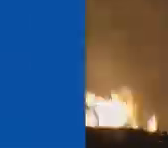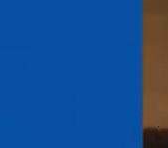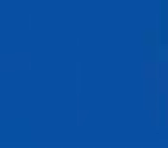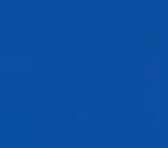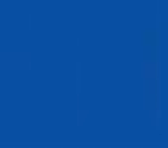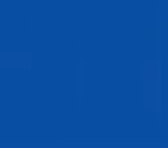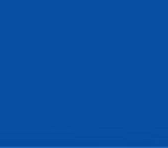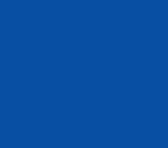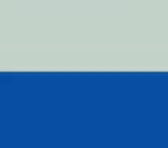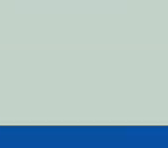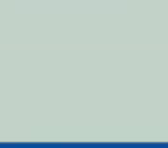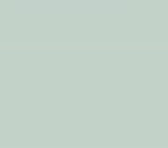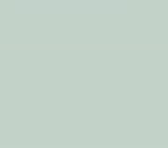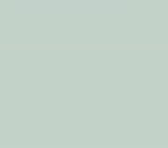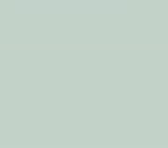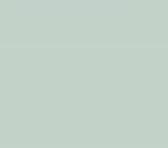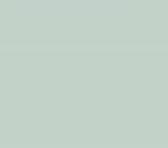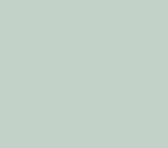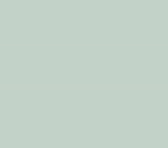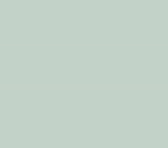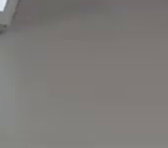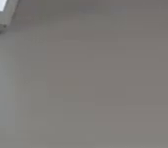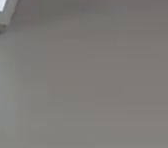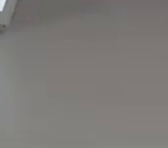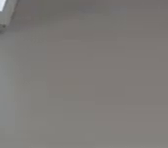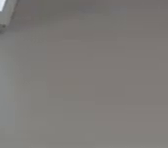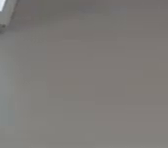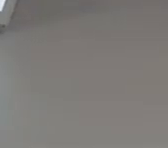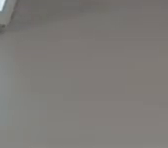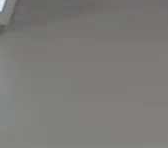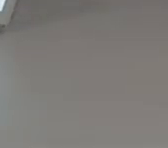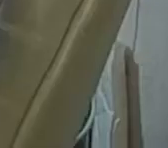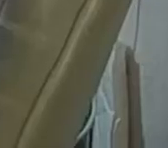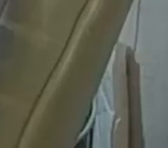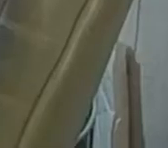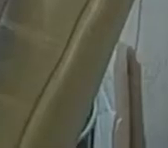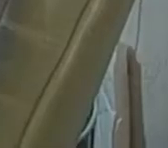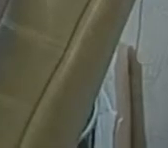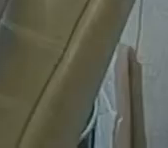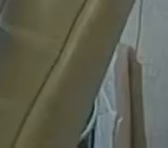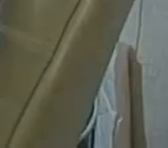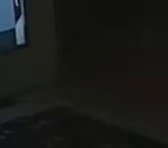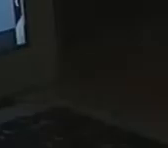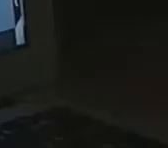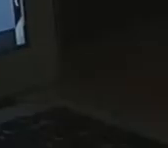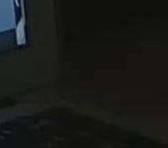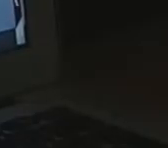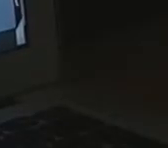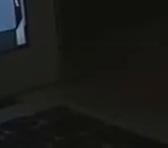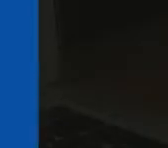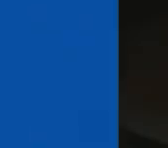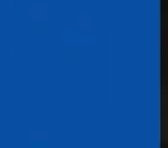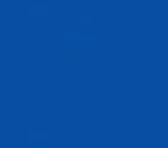уряд. Додаток «Дій вдома» розробило Міністерство цифрового розвитку, щоб контролювати, чи дотримуються люди